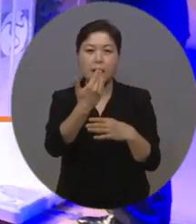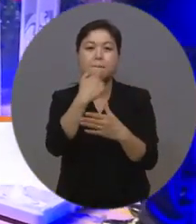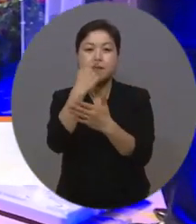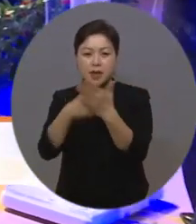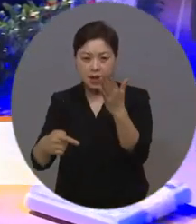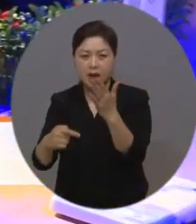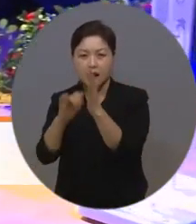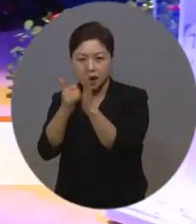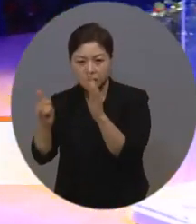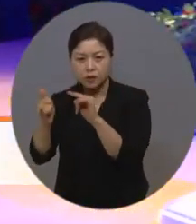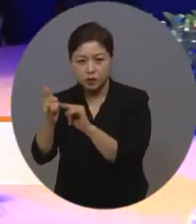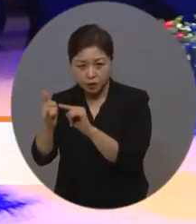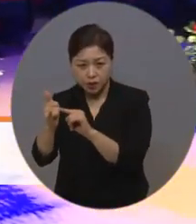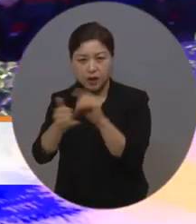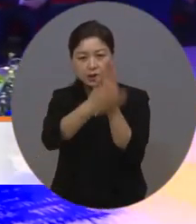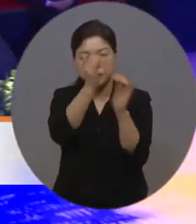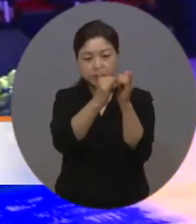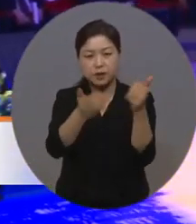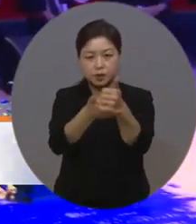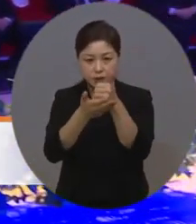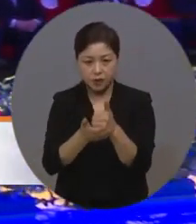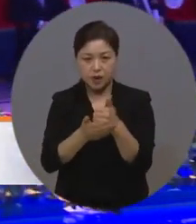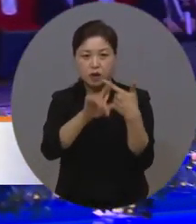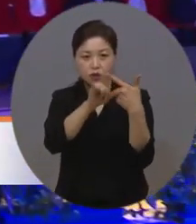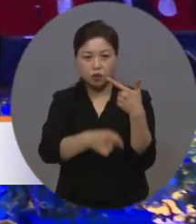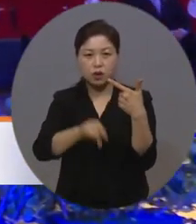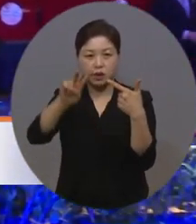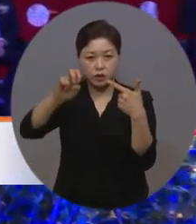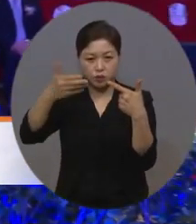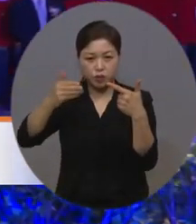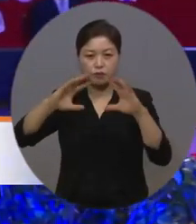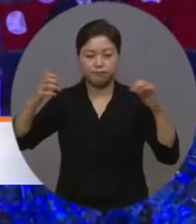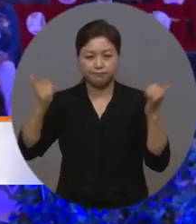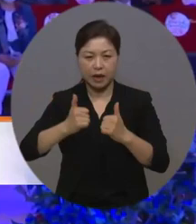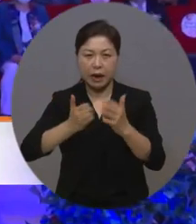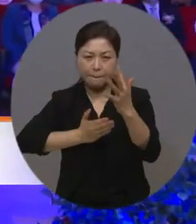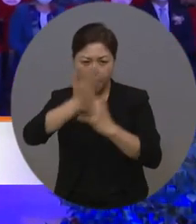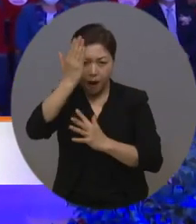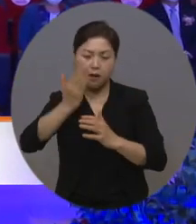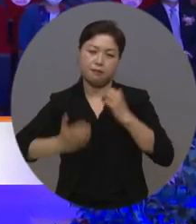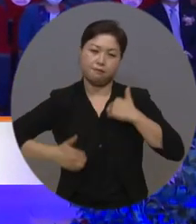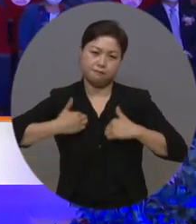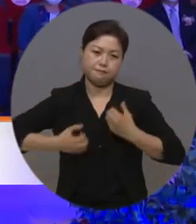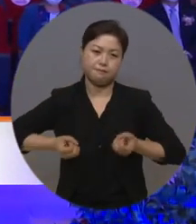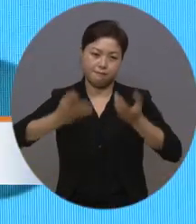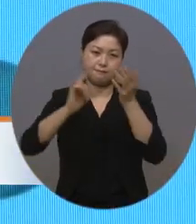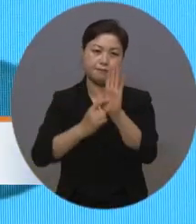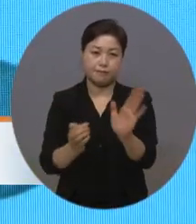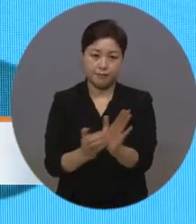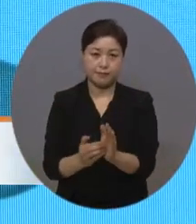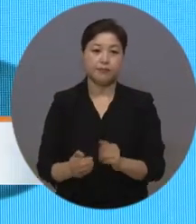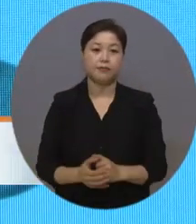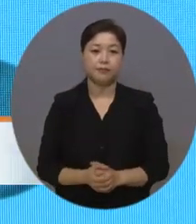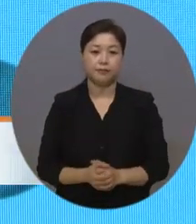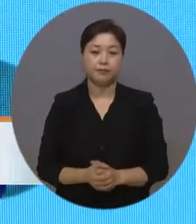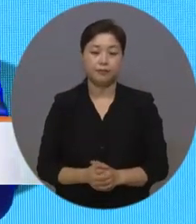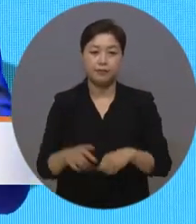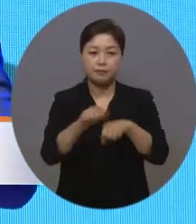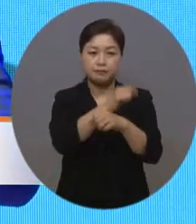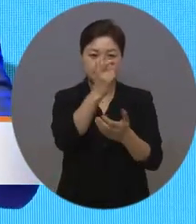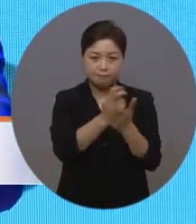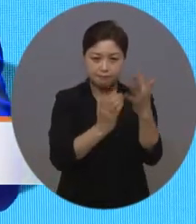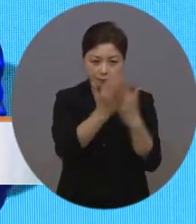여순사건 특별법이 6월 29일 국회를 통과한 것에 대한 환영행사를 가졌습니다. 특별법